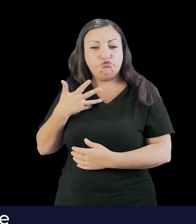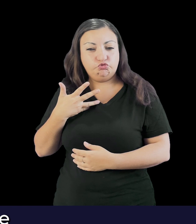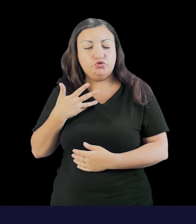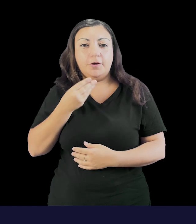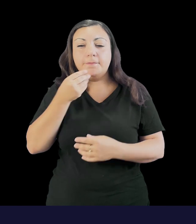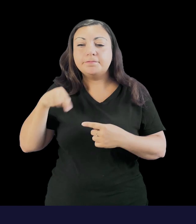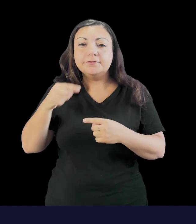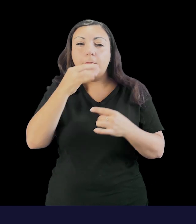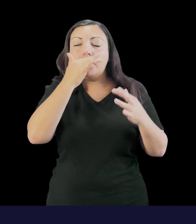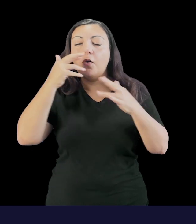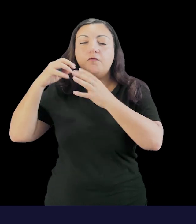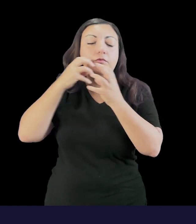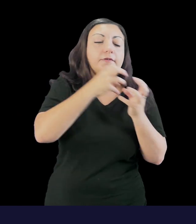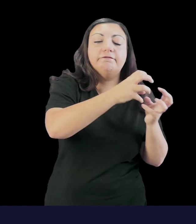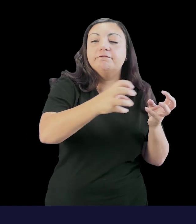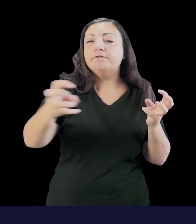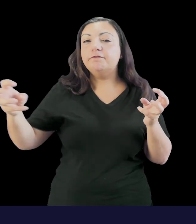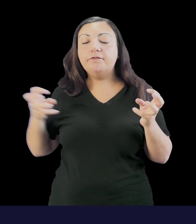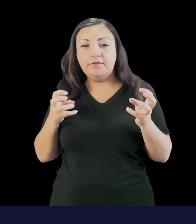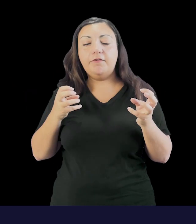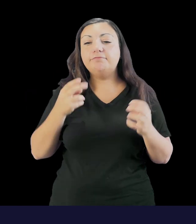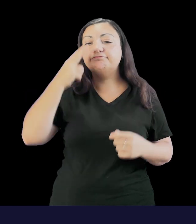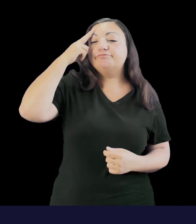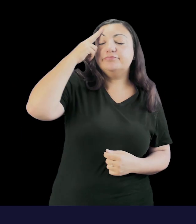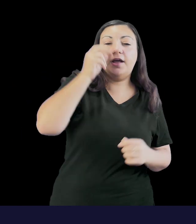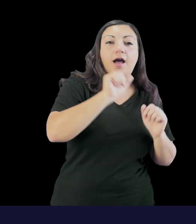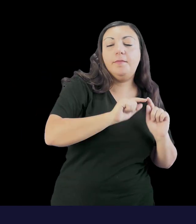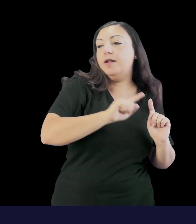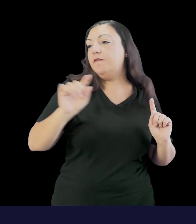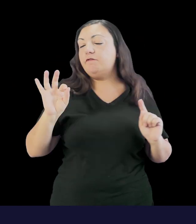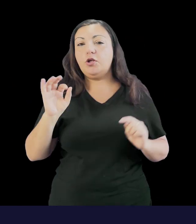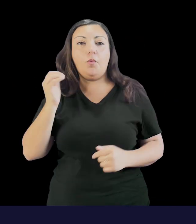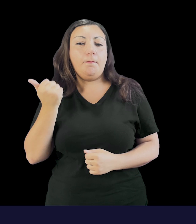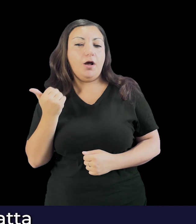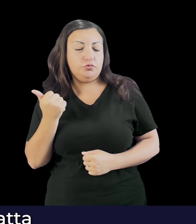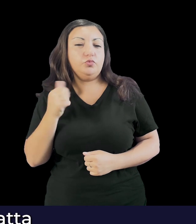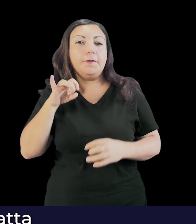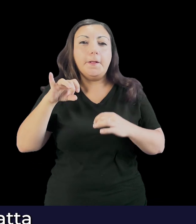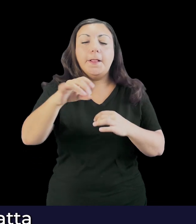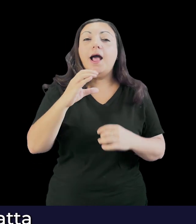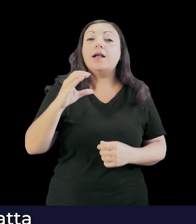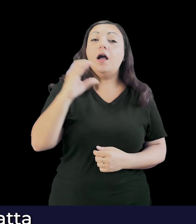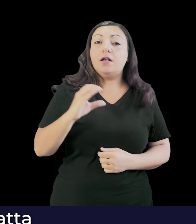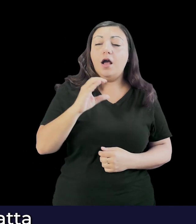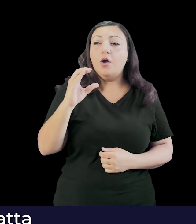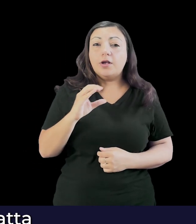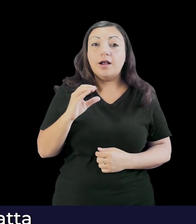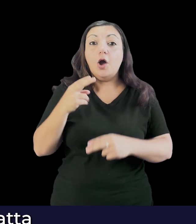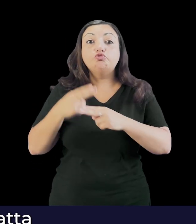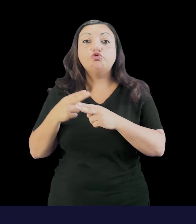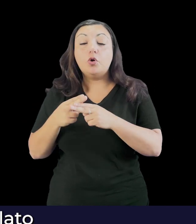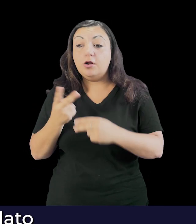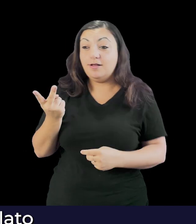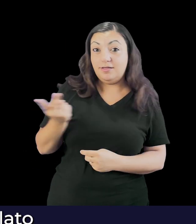rosse e qui è un cardidoscopio di profumi che vanno dalla Marena al Fico Maturo, qualche nota torrefata che può ricordare il